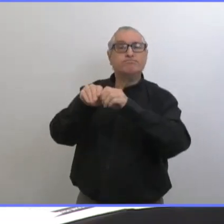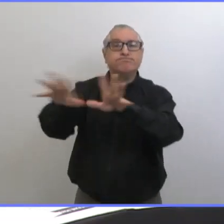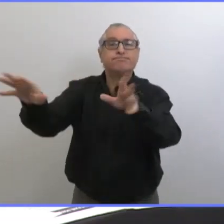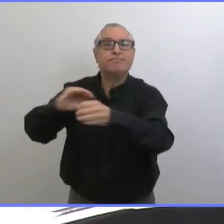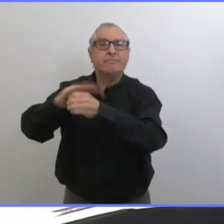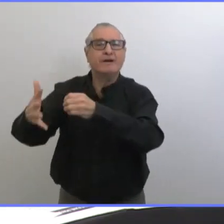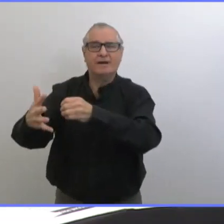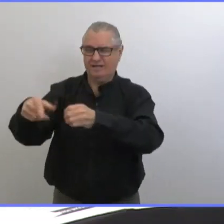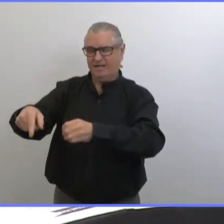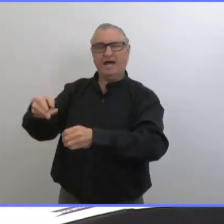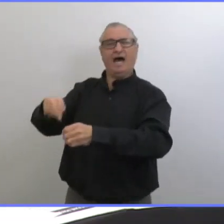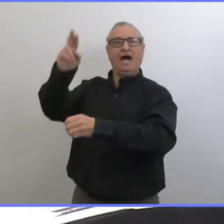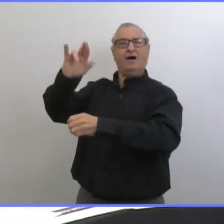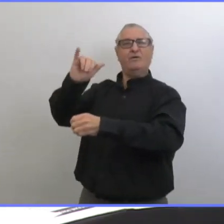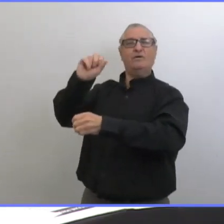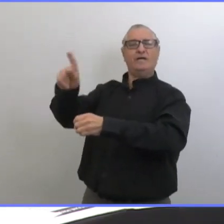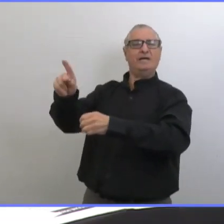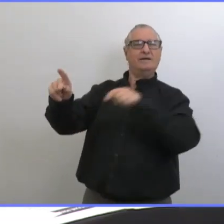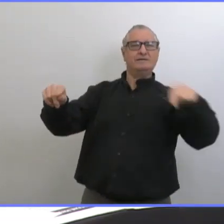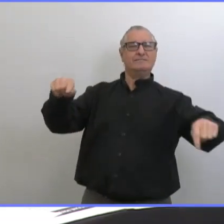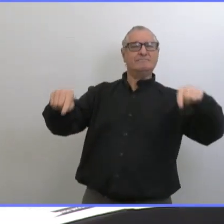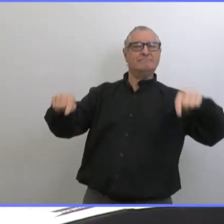à participer à des activités